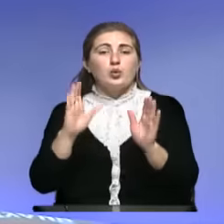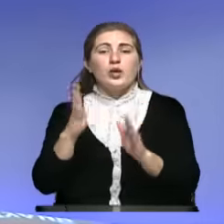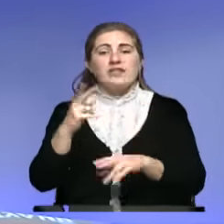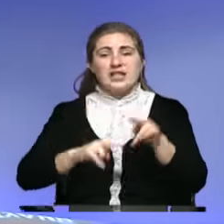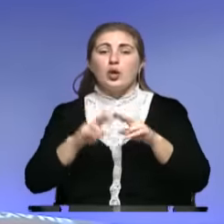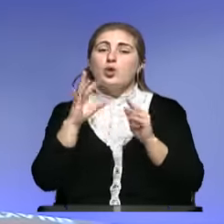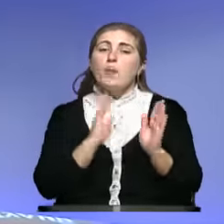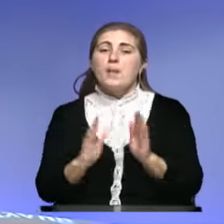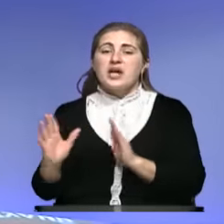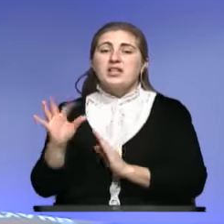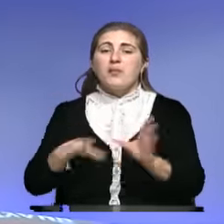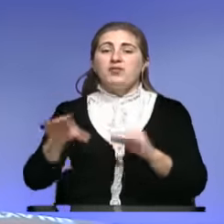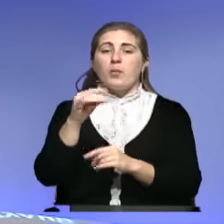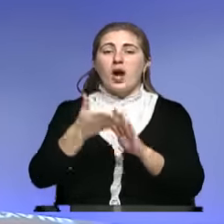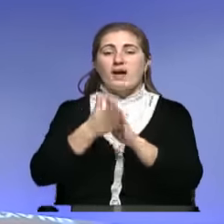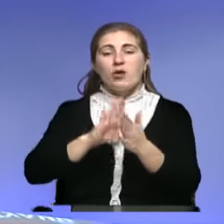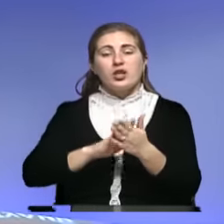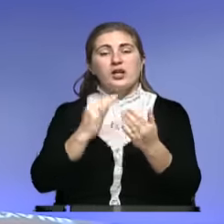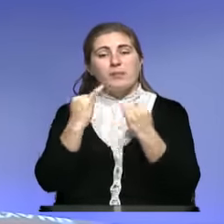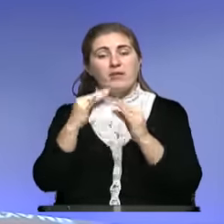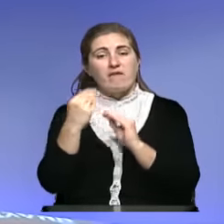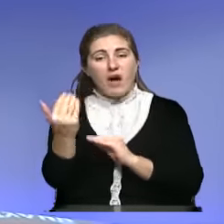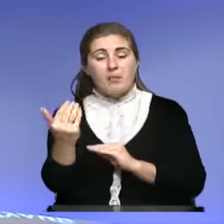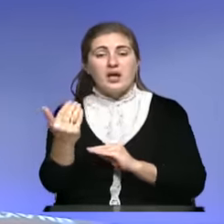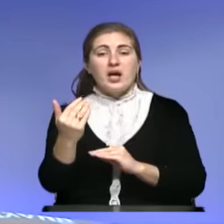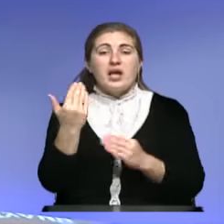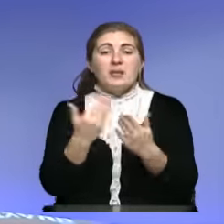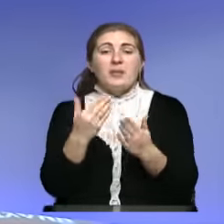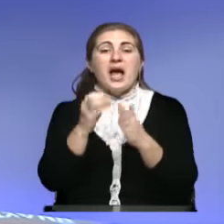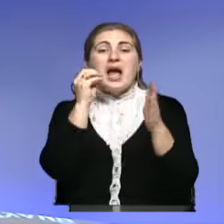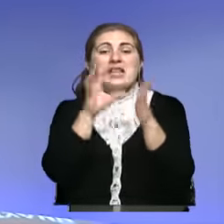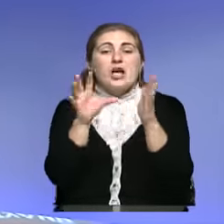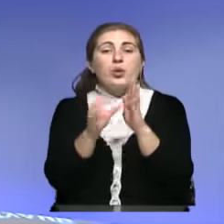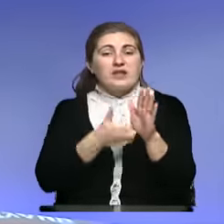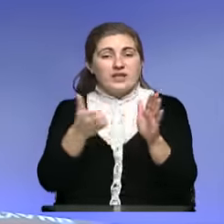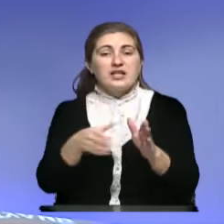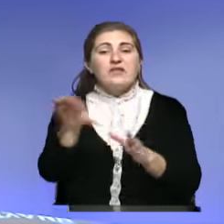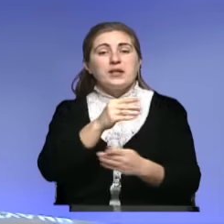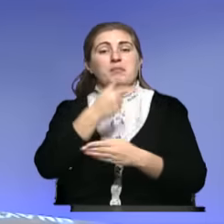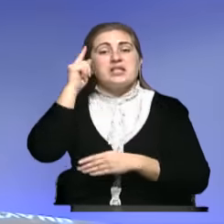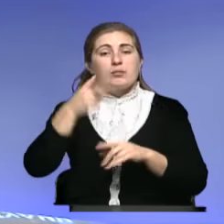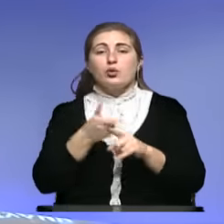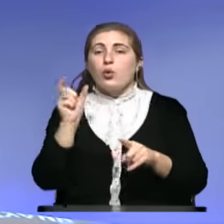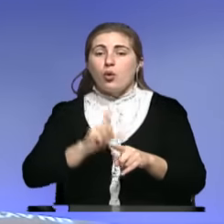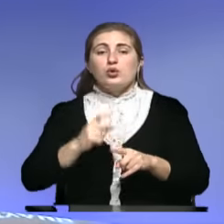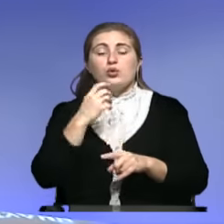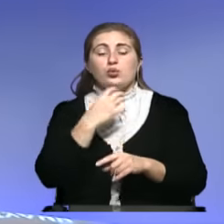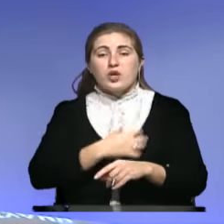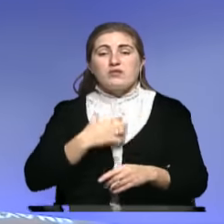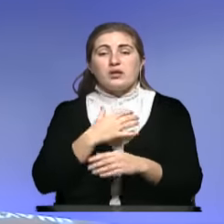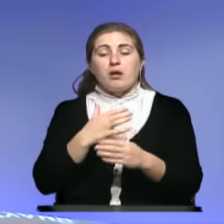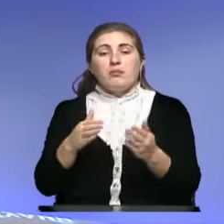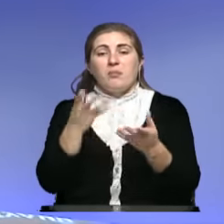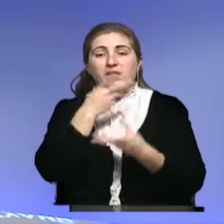обо всем оговоренном вами, вот, к примеру, энергодефицит, все мы знаем, что он существенно повлиял на абсолютно все